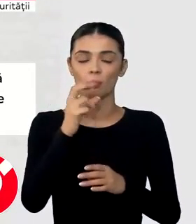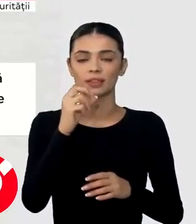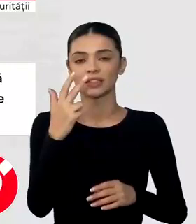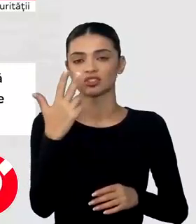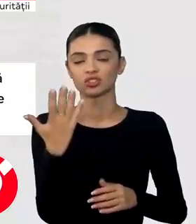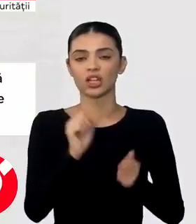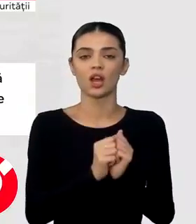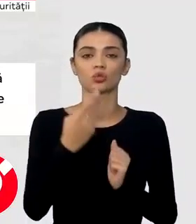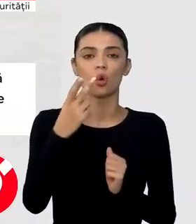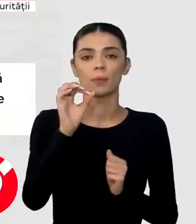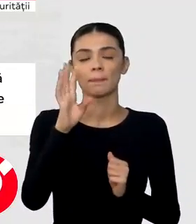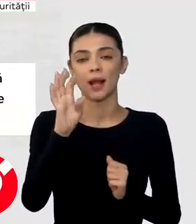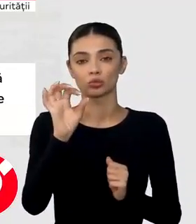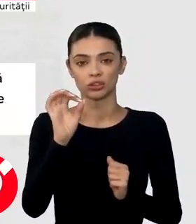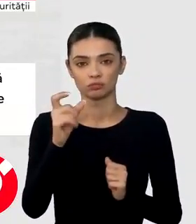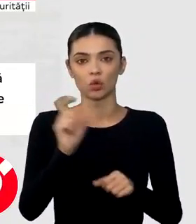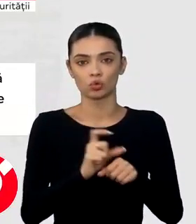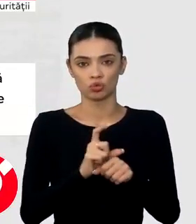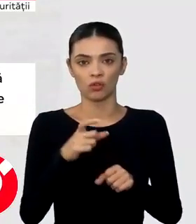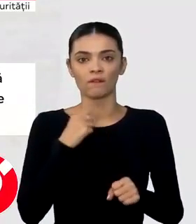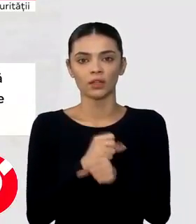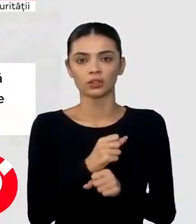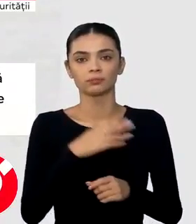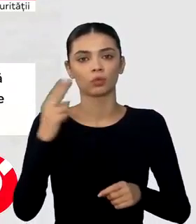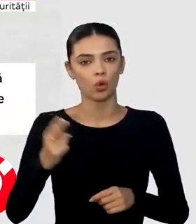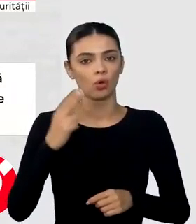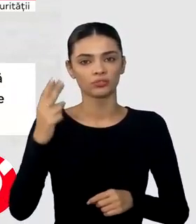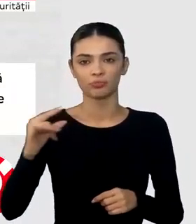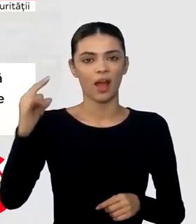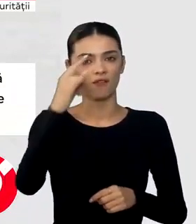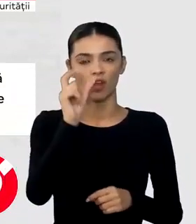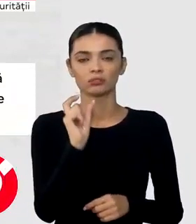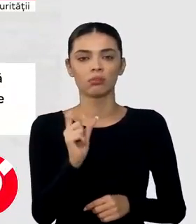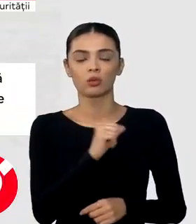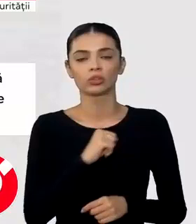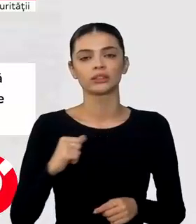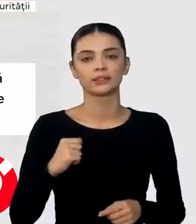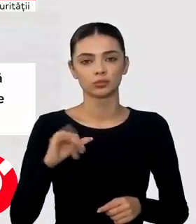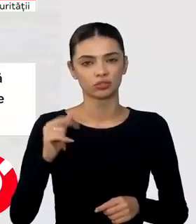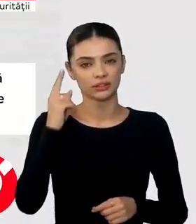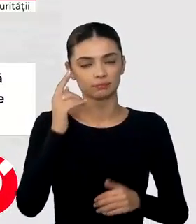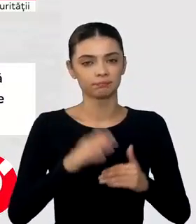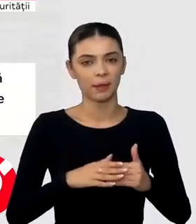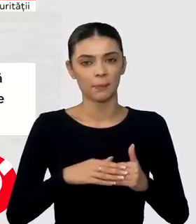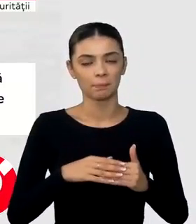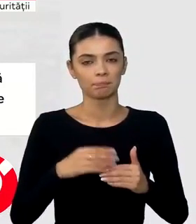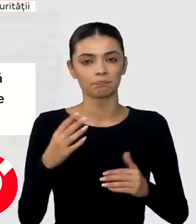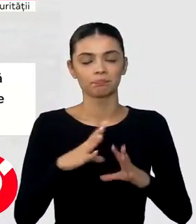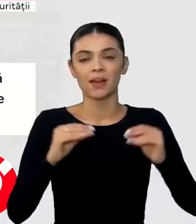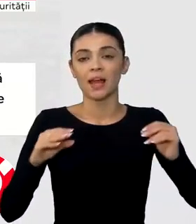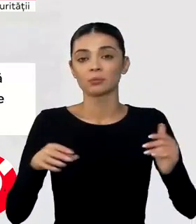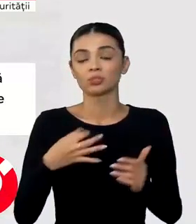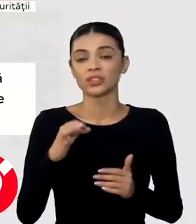-2040 Turcia va avea o producție constantă. Deci are cam un deceniu mai mult decât un